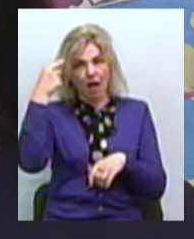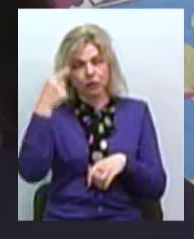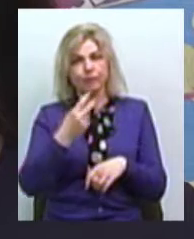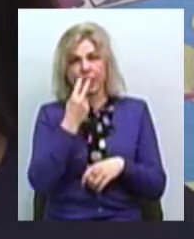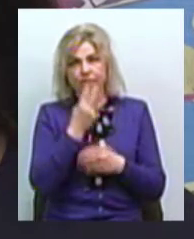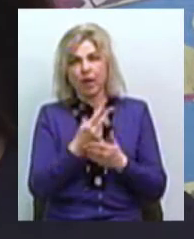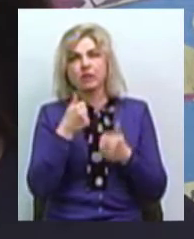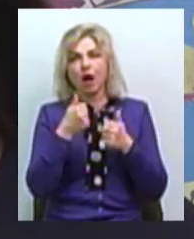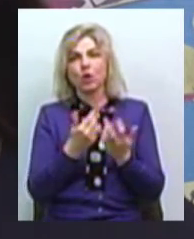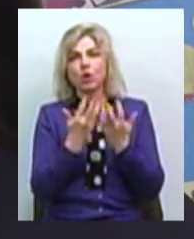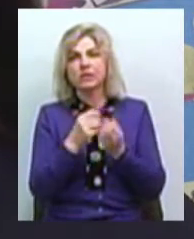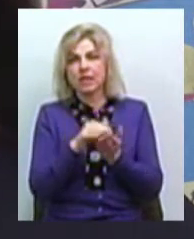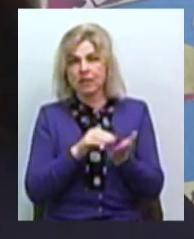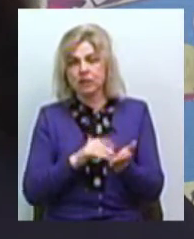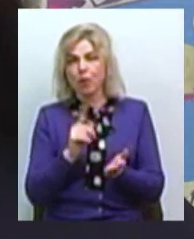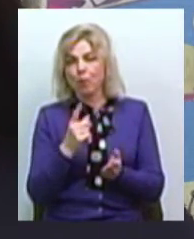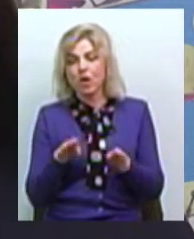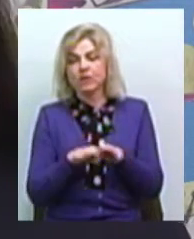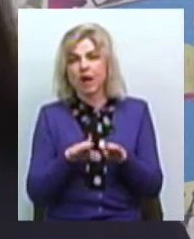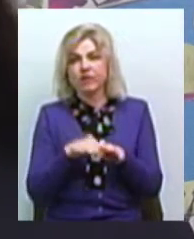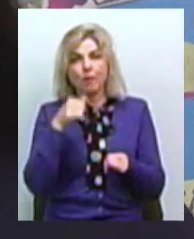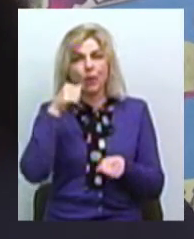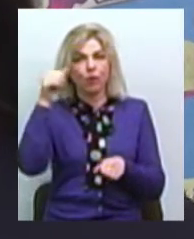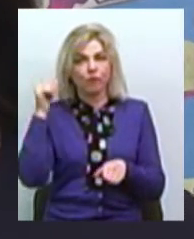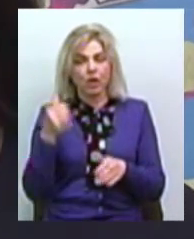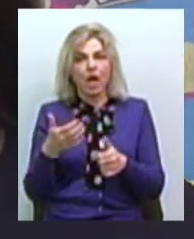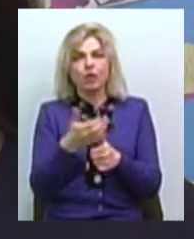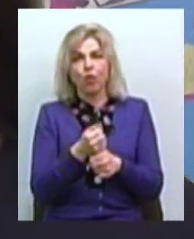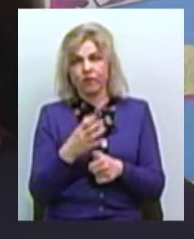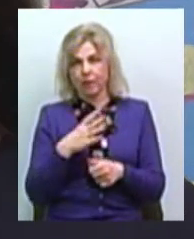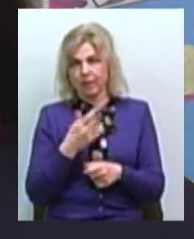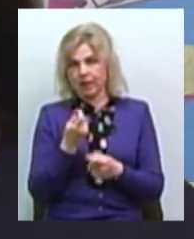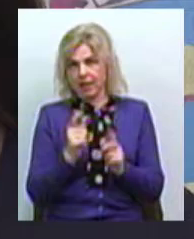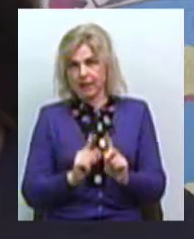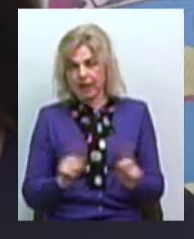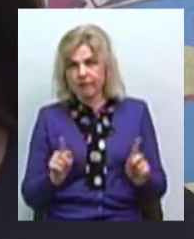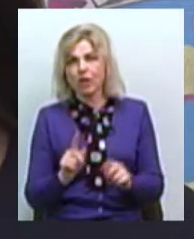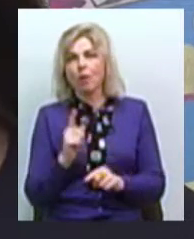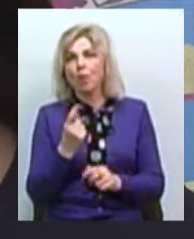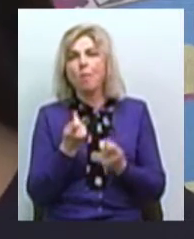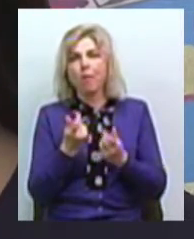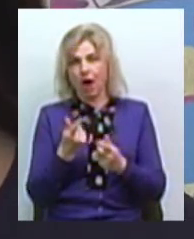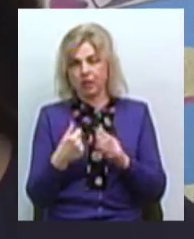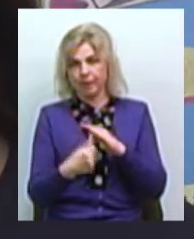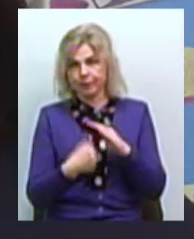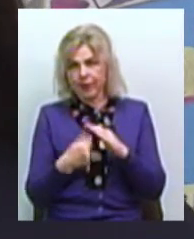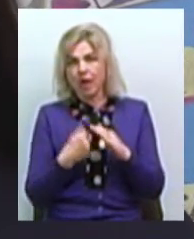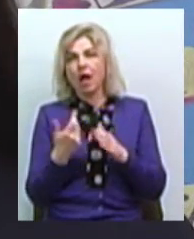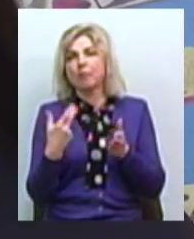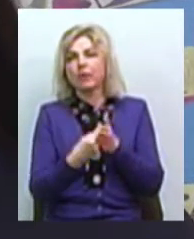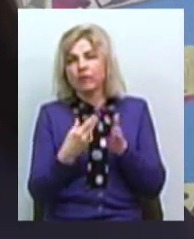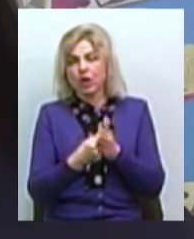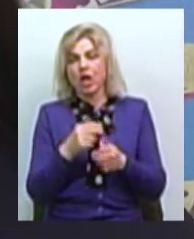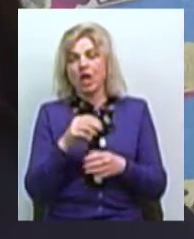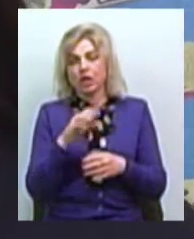тому що в порівнянні з минулим роком віддог був трошки дивний, тому що дуже мало нестерилізованих тварин на вулицях міста. Дуже